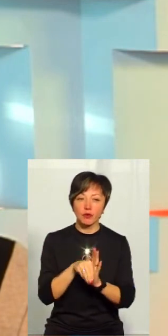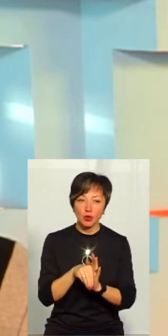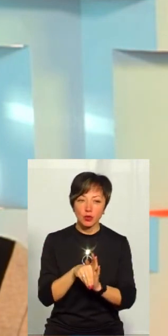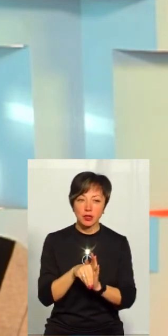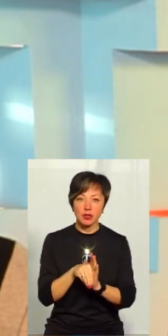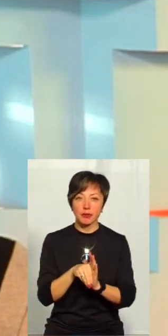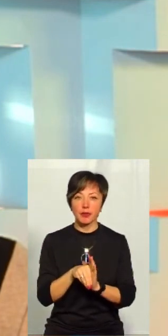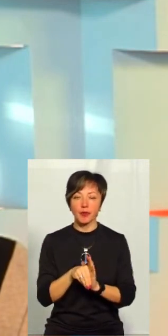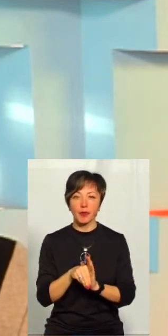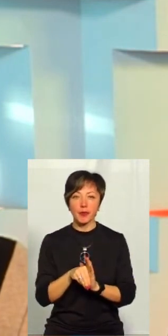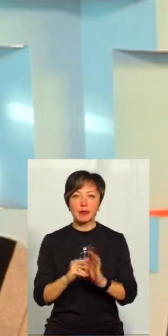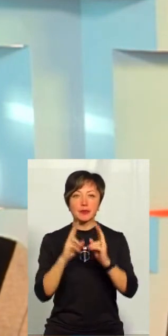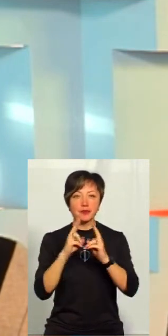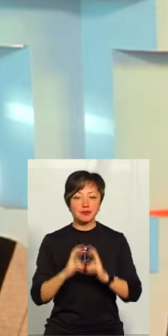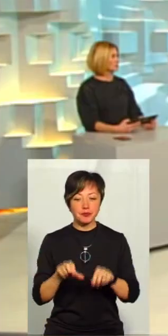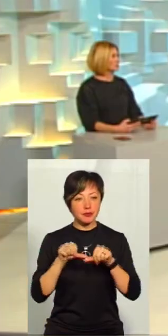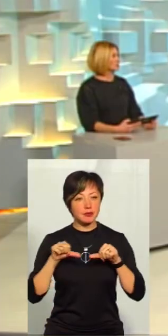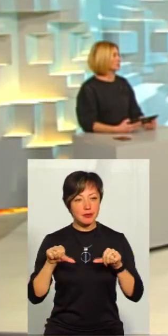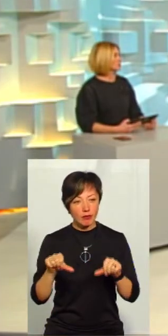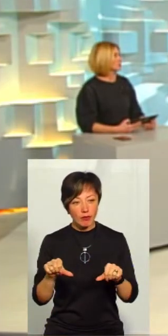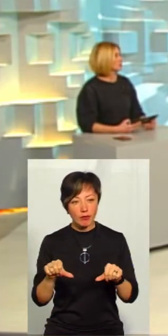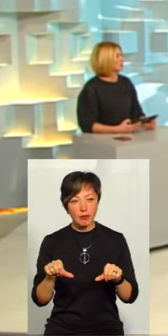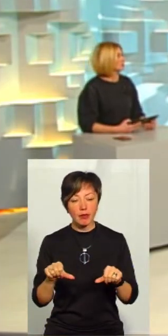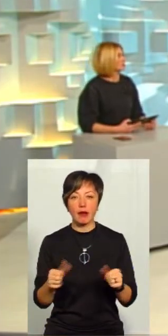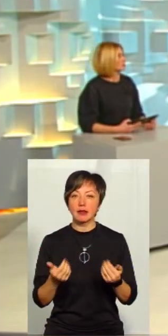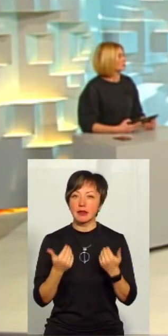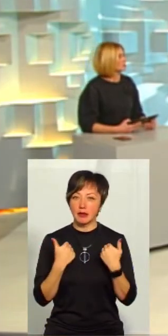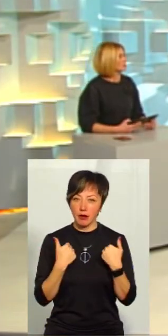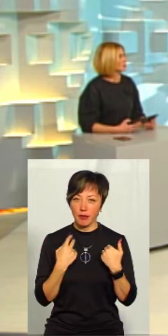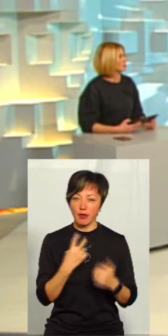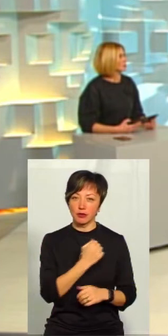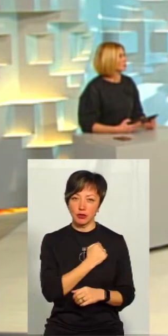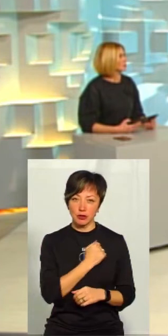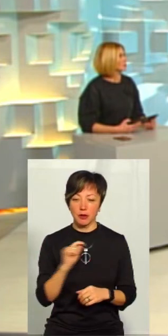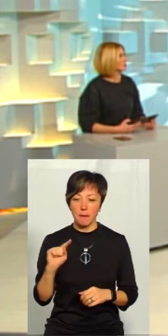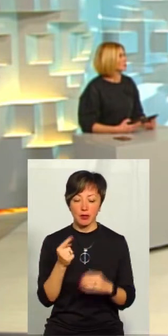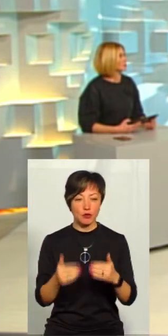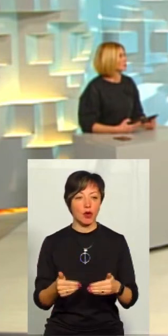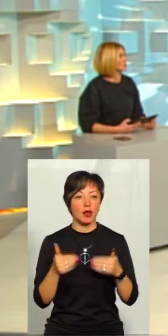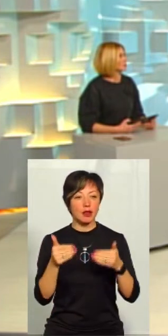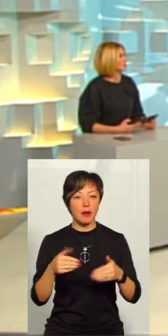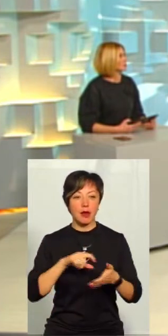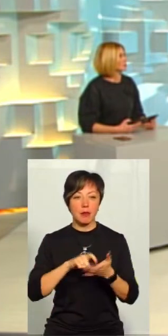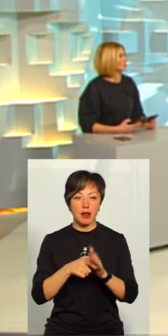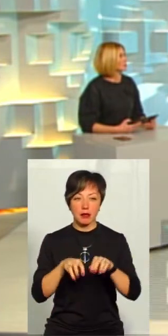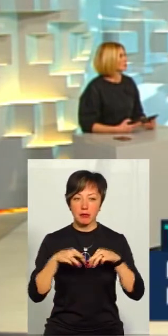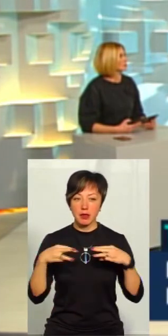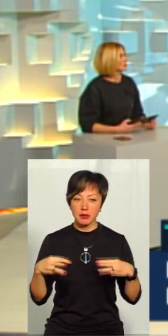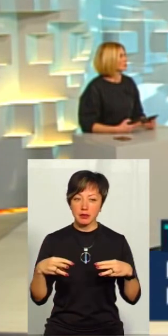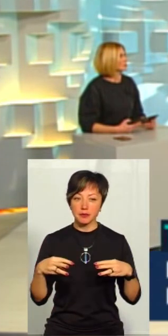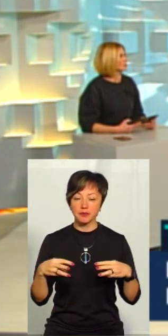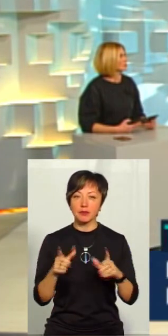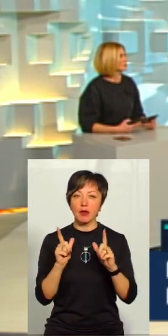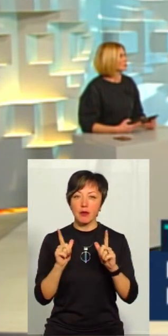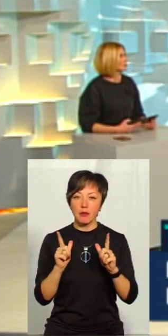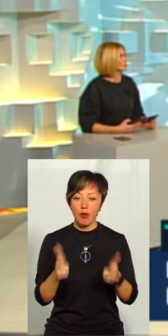на розгляд комісії, відповідно, обласна рада, коли його схвалювала, нам, на жаль, на першому етапі Кабінет міністрів, якщо не помиляюсь,